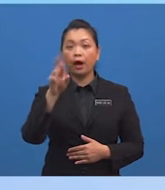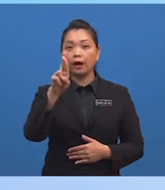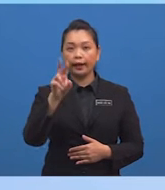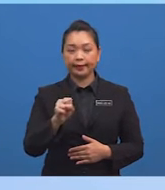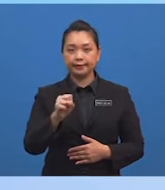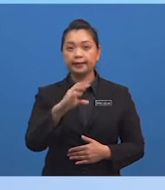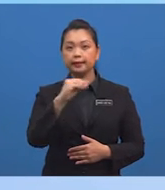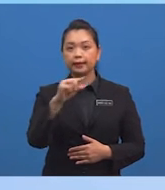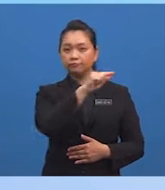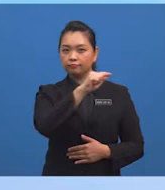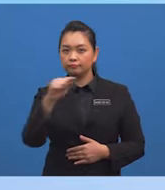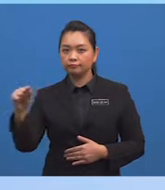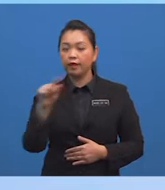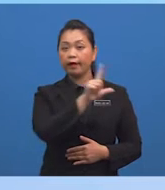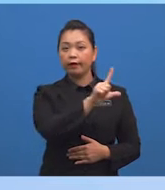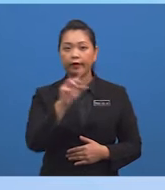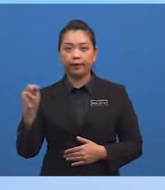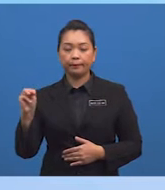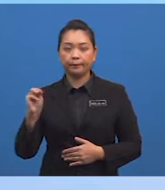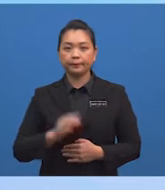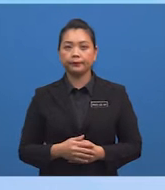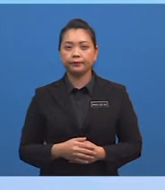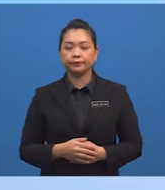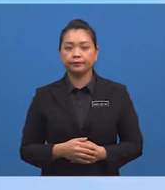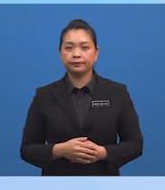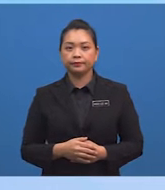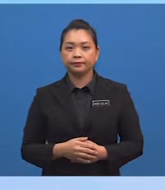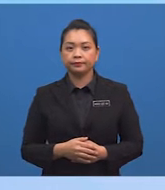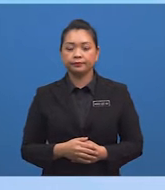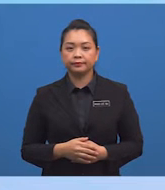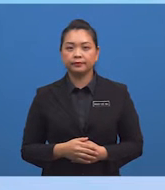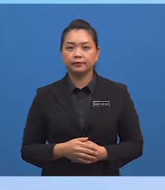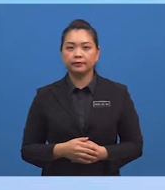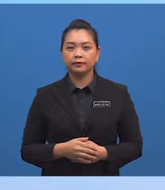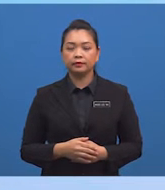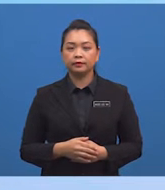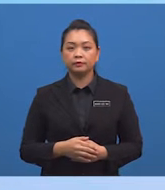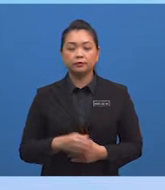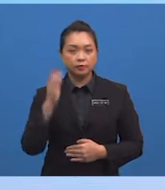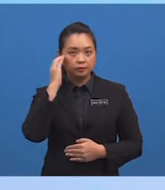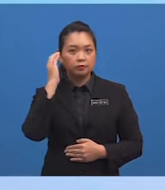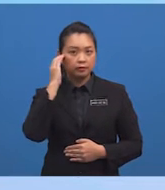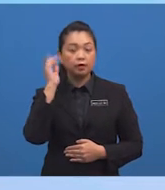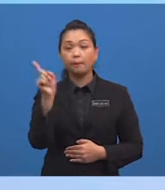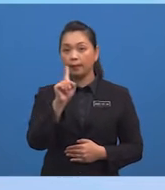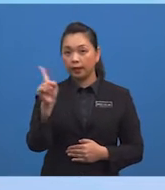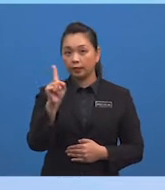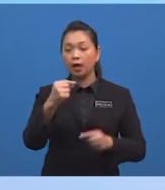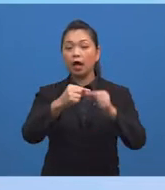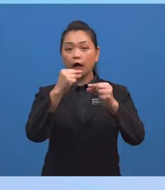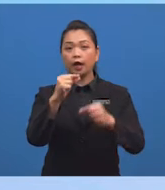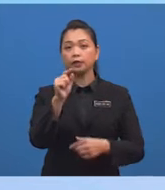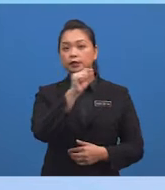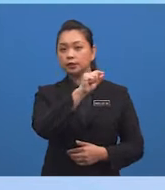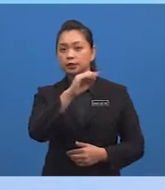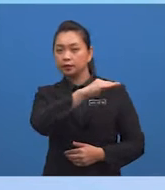RS Serta garis lurus LM Soalannya, kenal pasti yang manakah garis